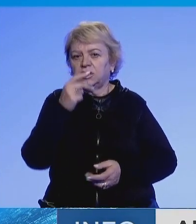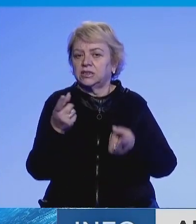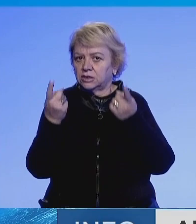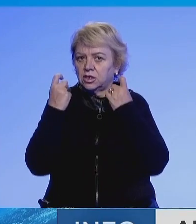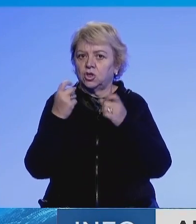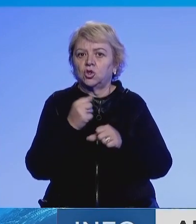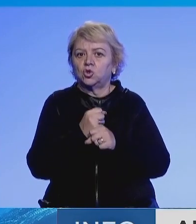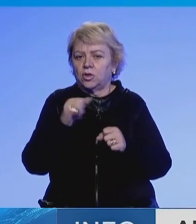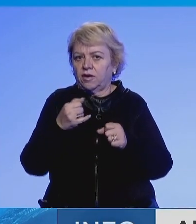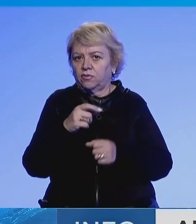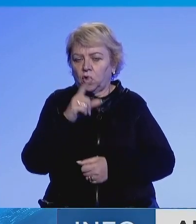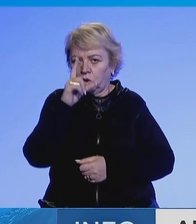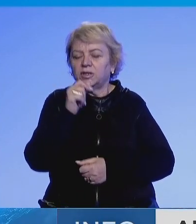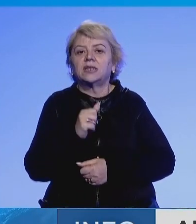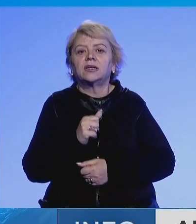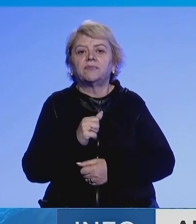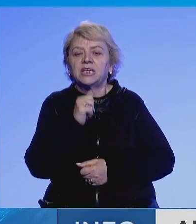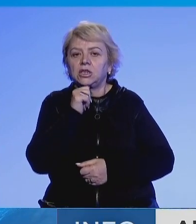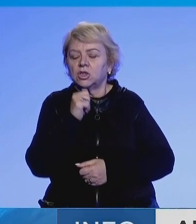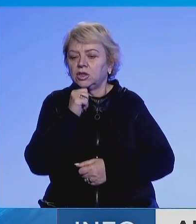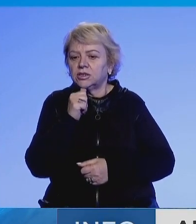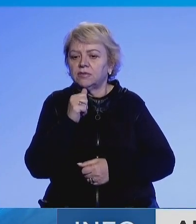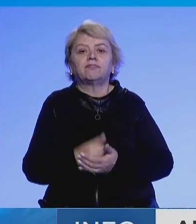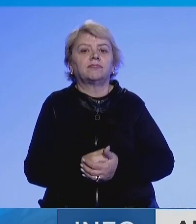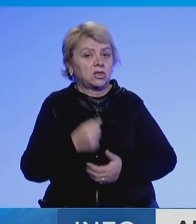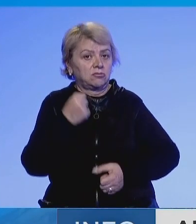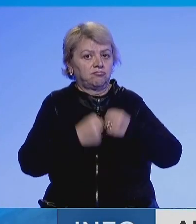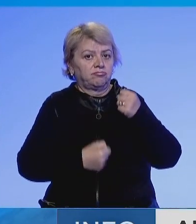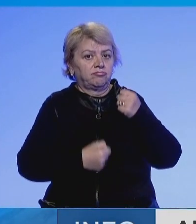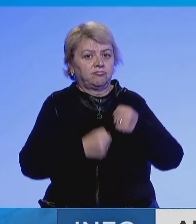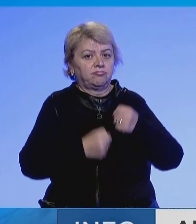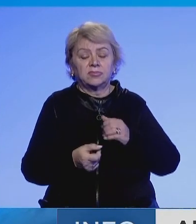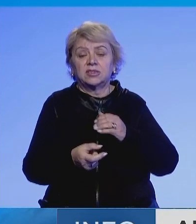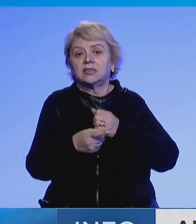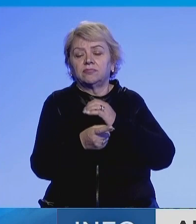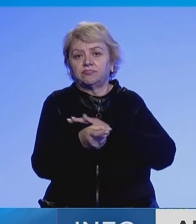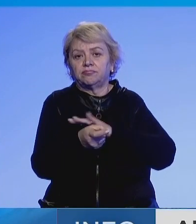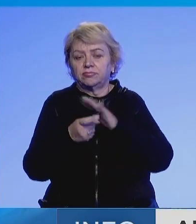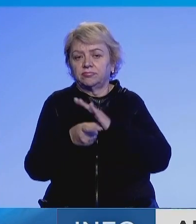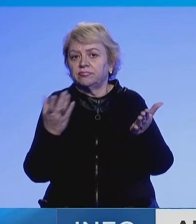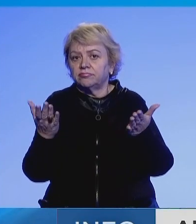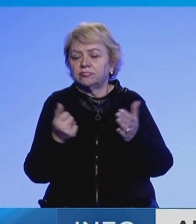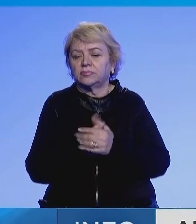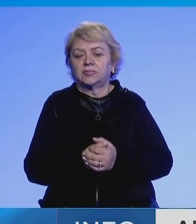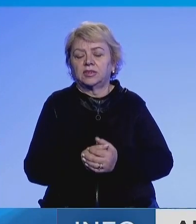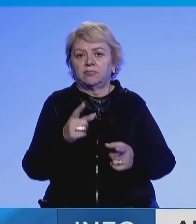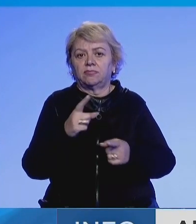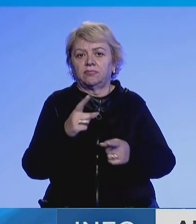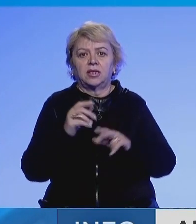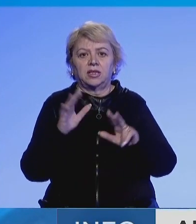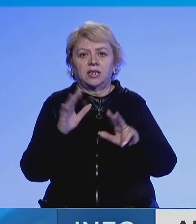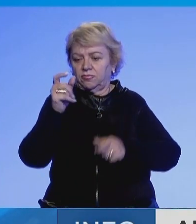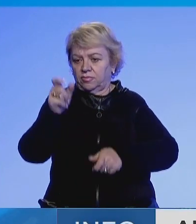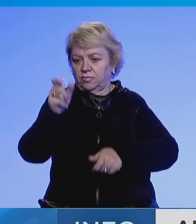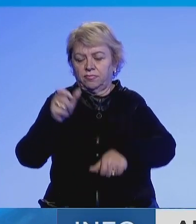Gjurakotës të komunës e Istogut, si dhe pjesmarës në kryerje në masakrës të Stradradranës ku kanë betur të vrartë të mdjet